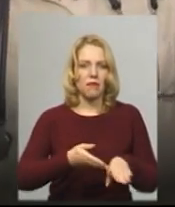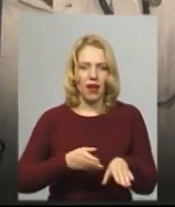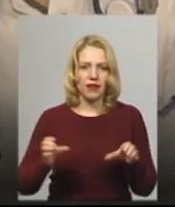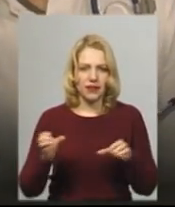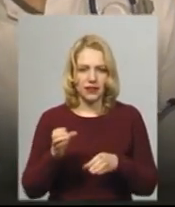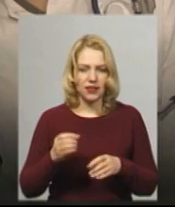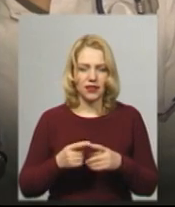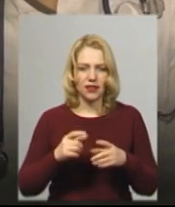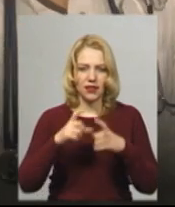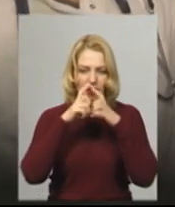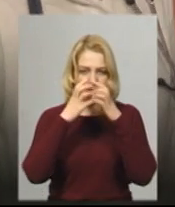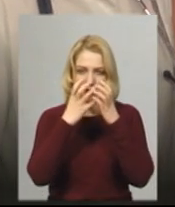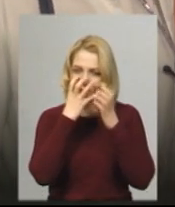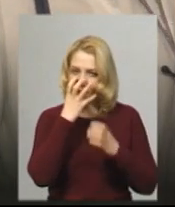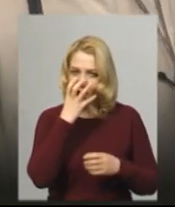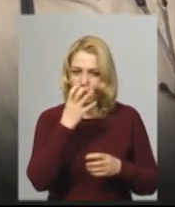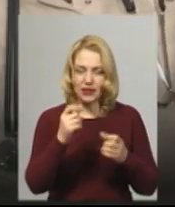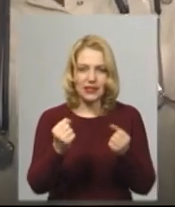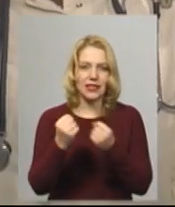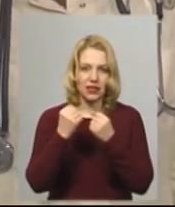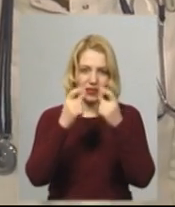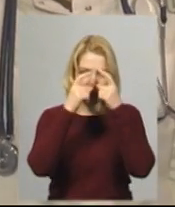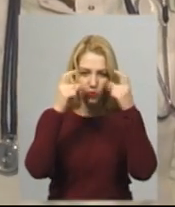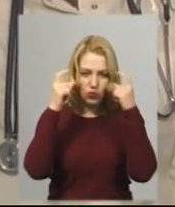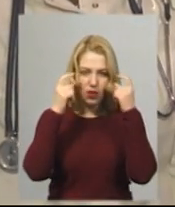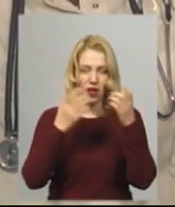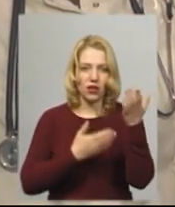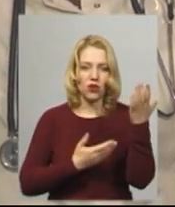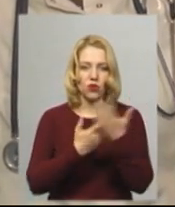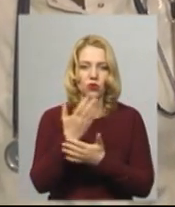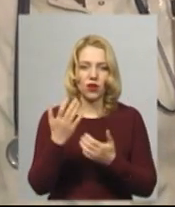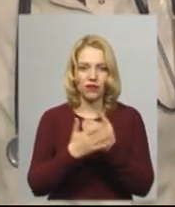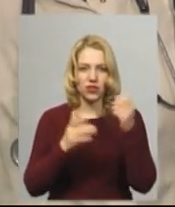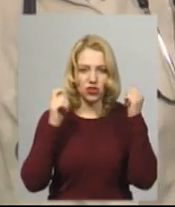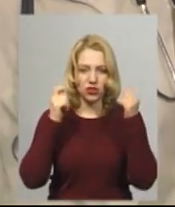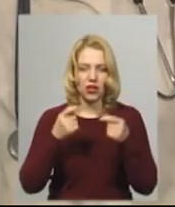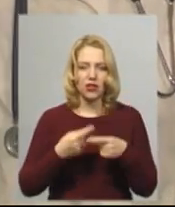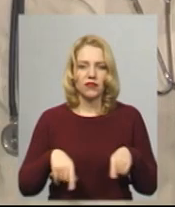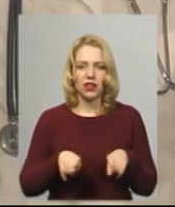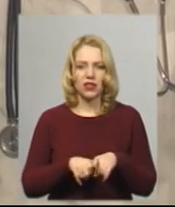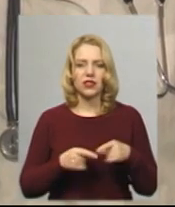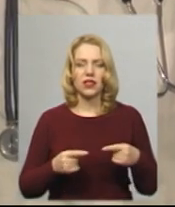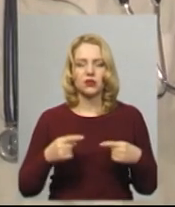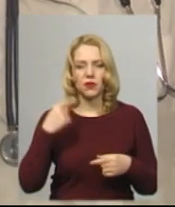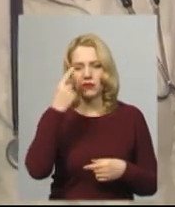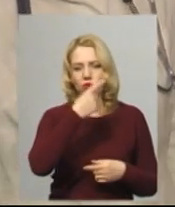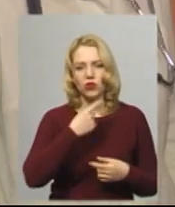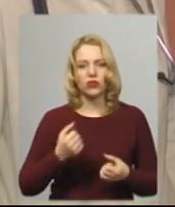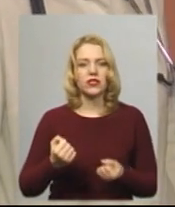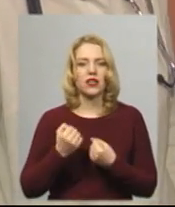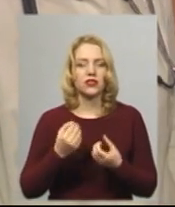N95, захисні окуляри, рукавички. І в такому зовнішньому вигляді, в таких засобах індивідуального захисту